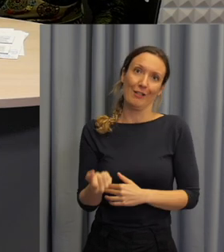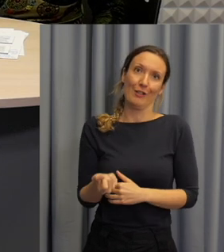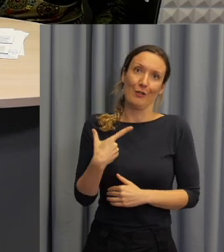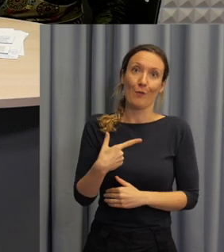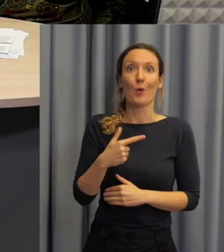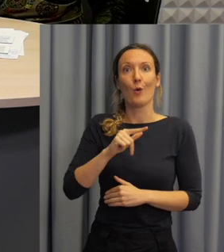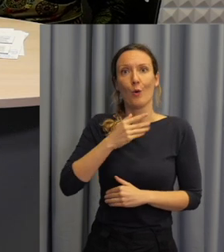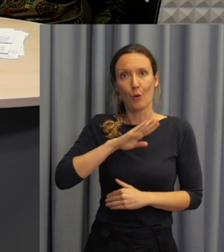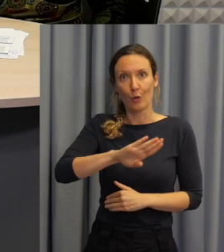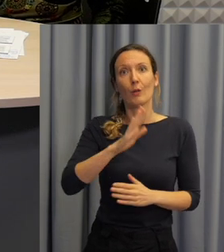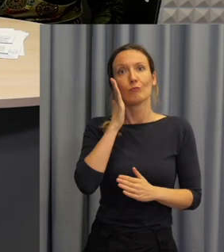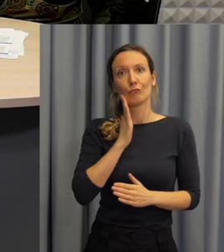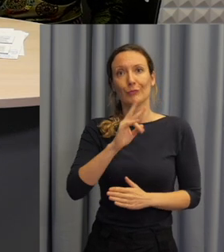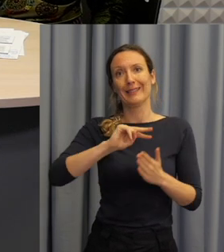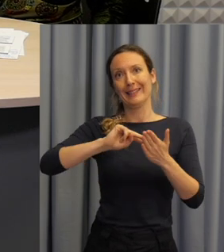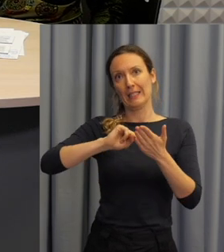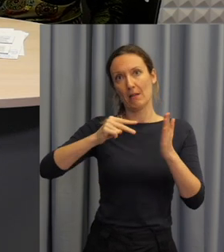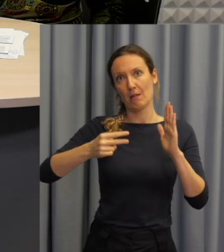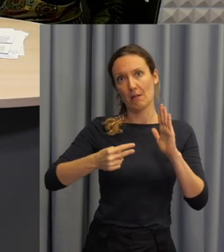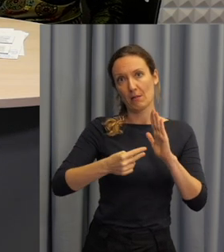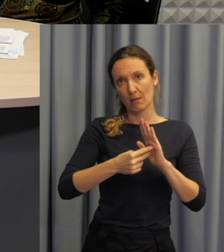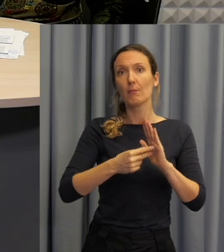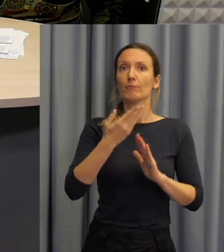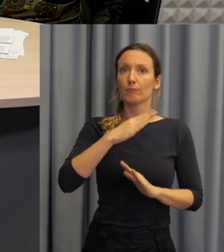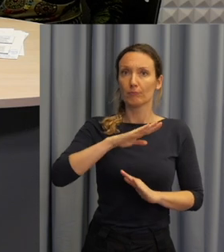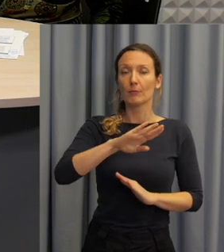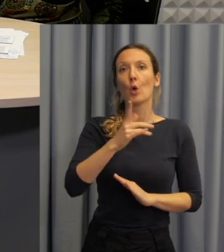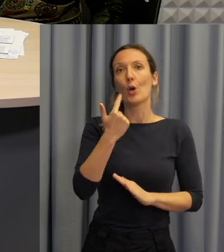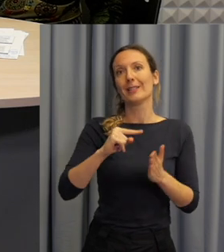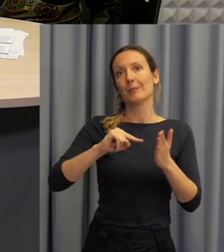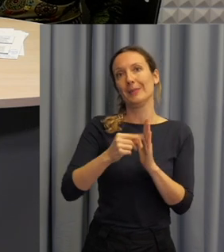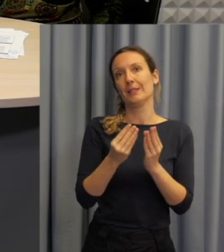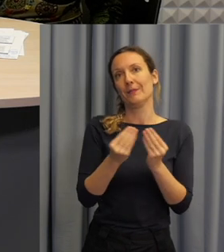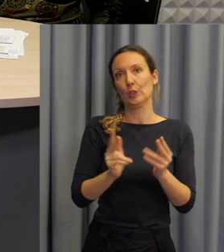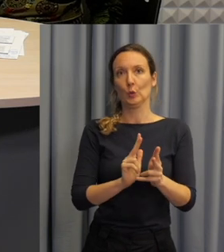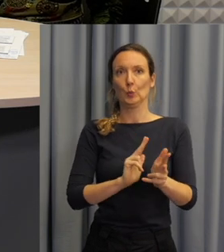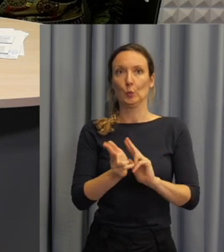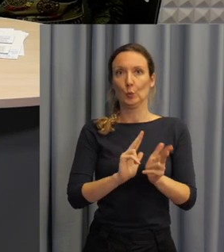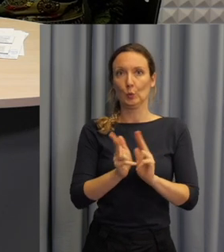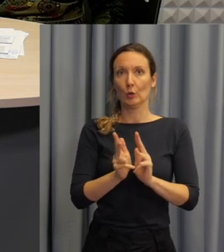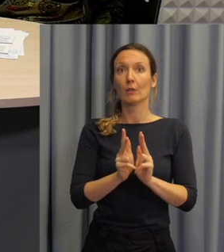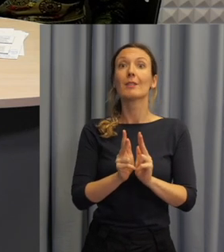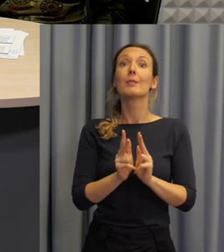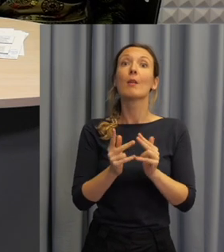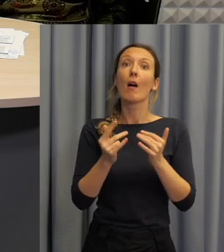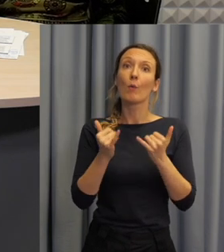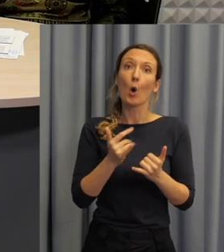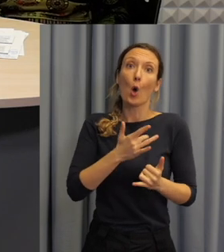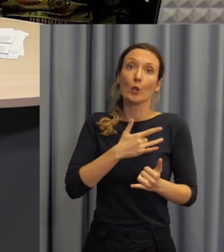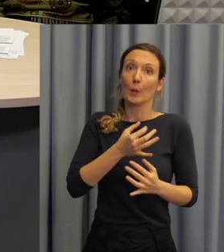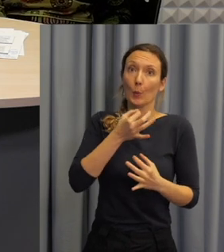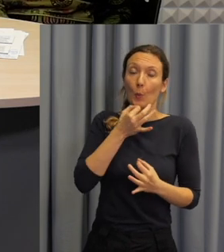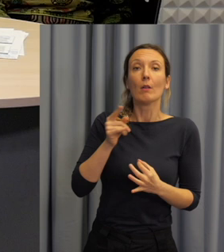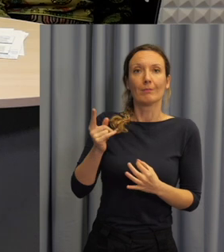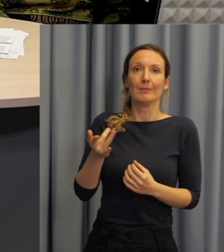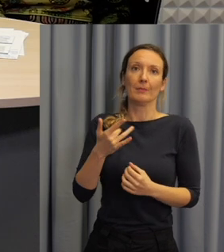ve studiu, takže jeho příspěvek máme od něj zaslaný ve formě videa. A já teď poprosím pana Technika o